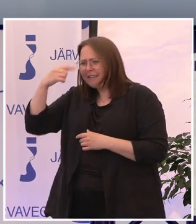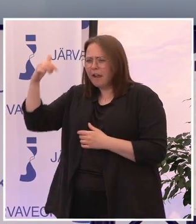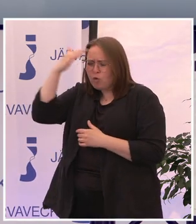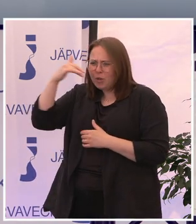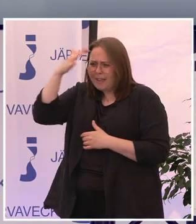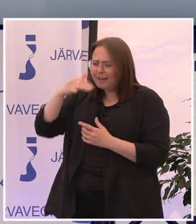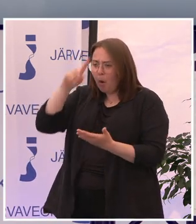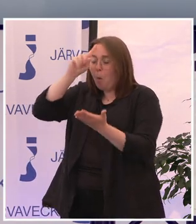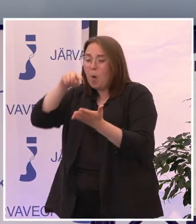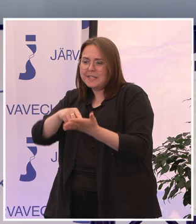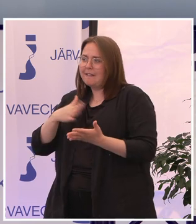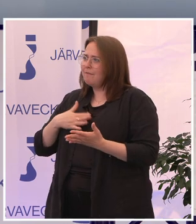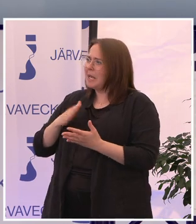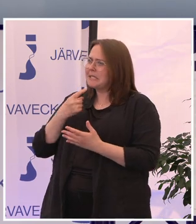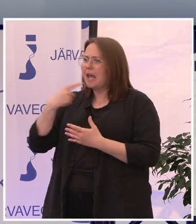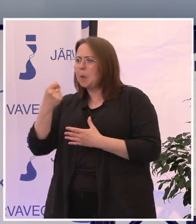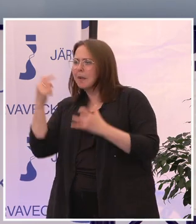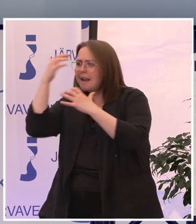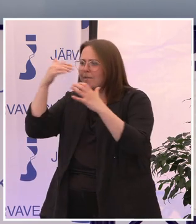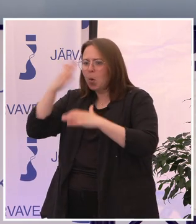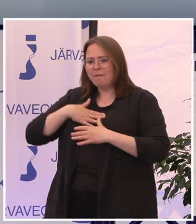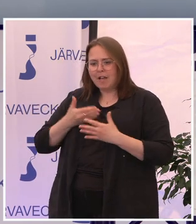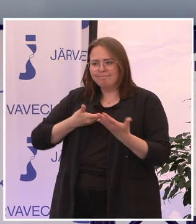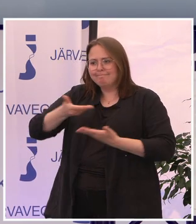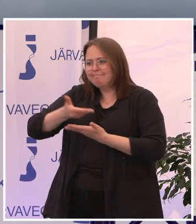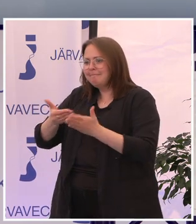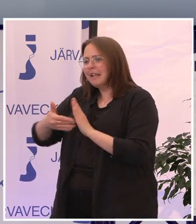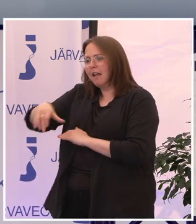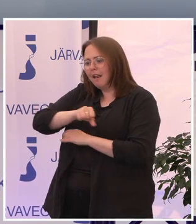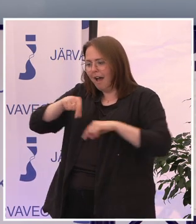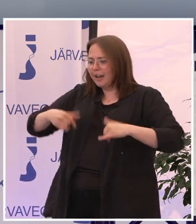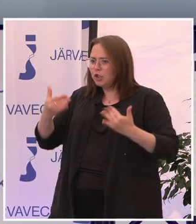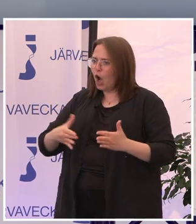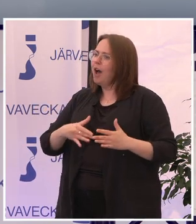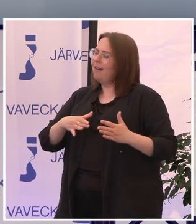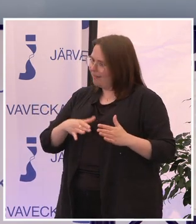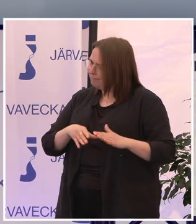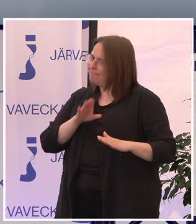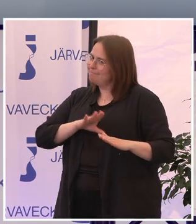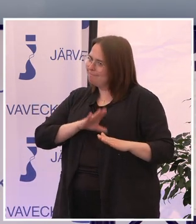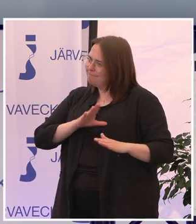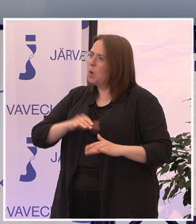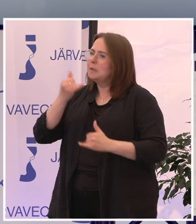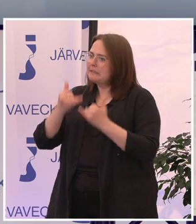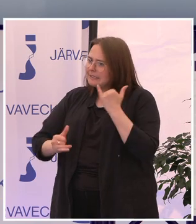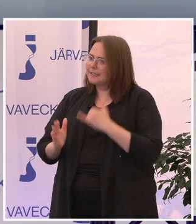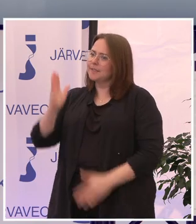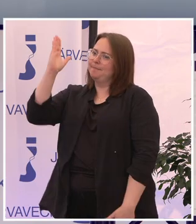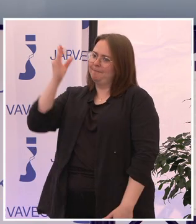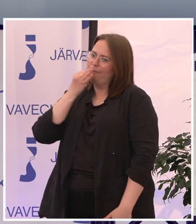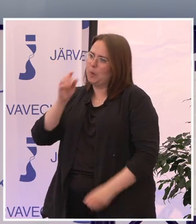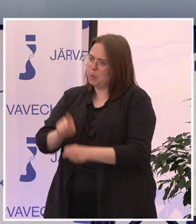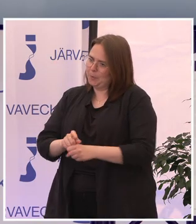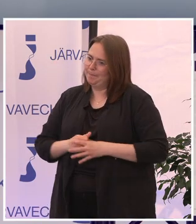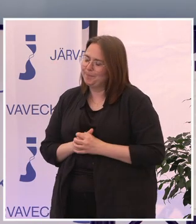tanken, åsikt, en reflektion ni vill dela med oss här på scen. Så spar gärna på den så kommer vi öppna upp för frågor på slutet.